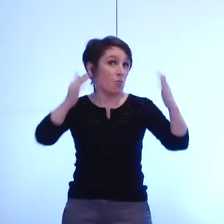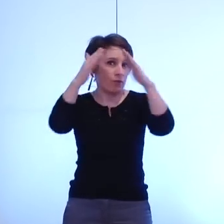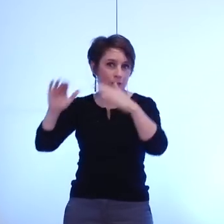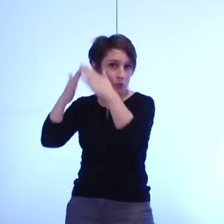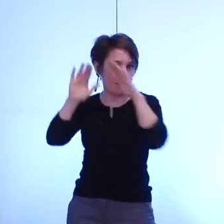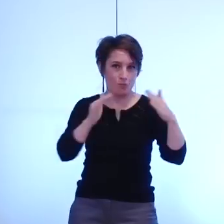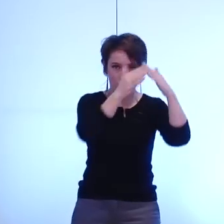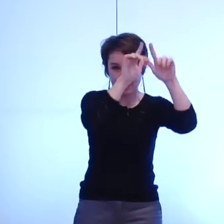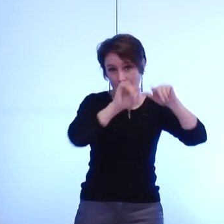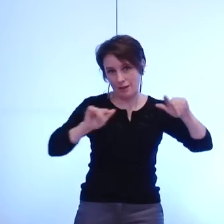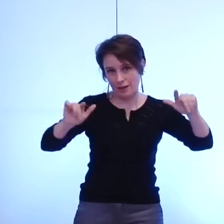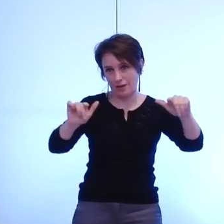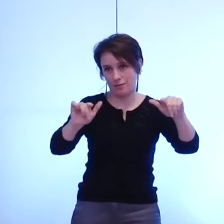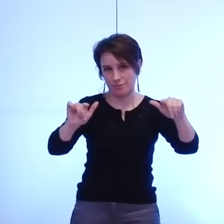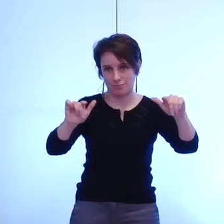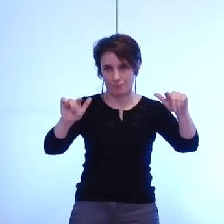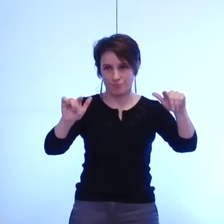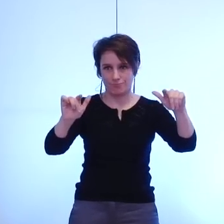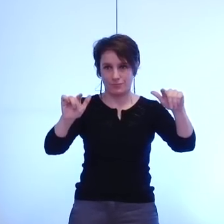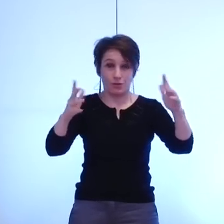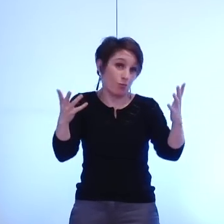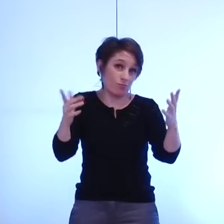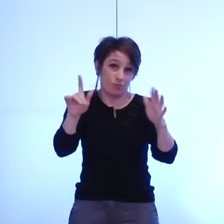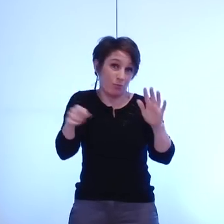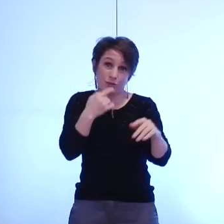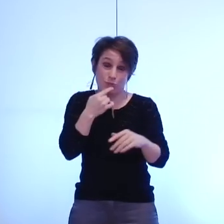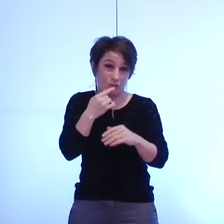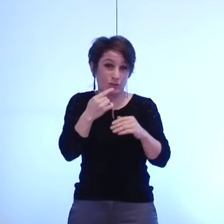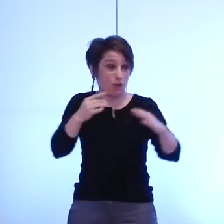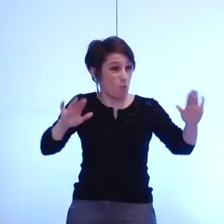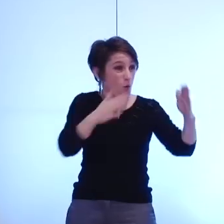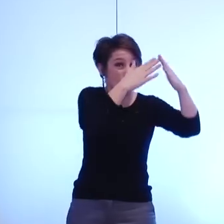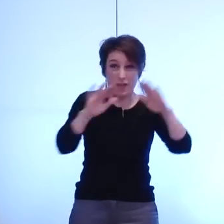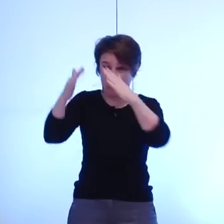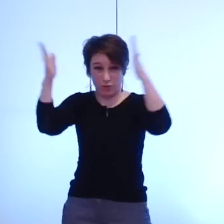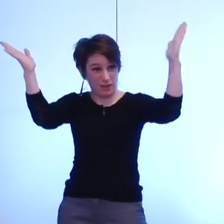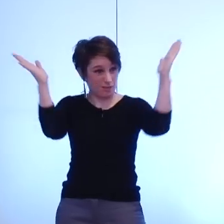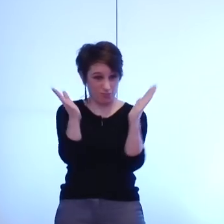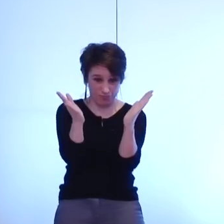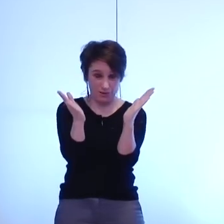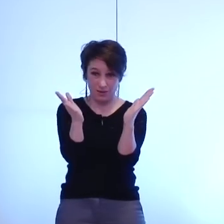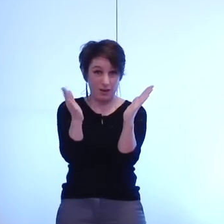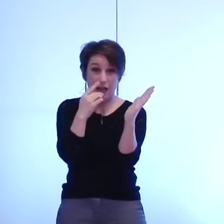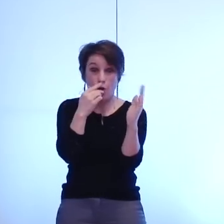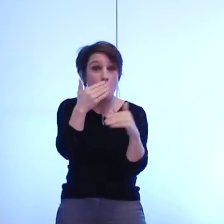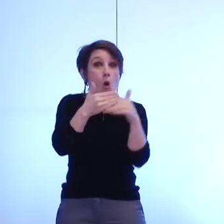d'espaces réduits de fonciers réduits qui fait tout simplement ce que nous sommes